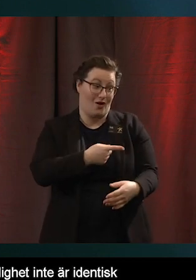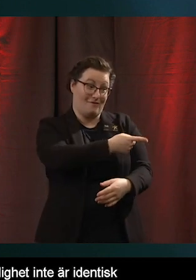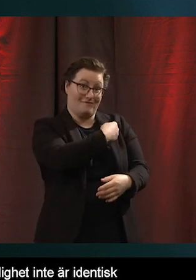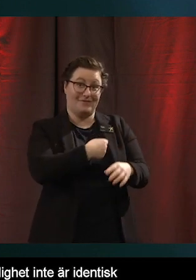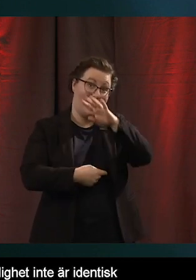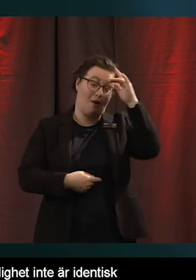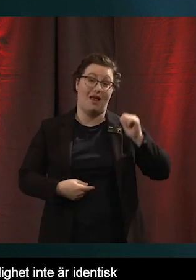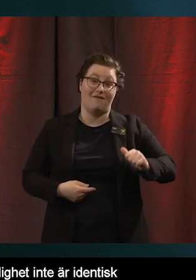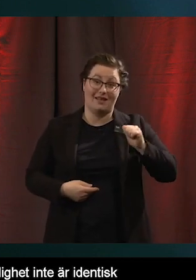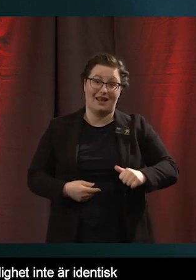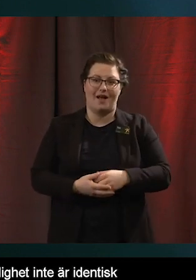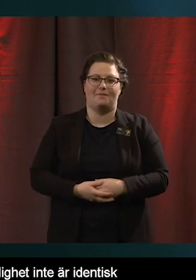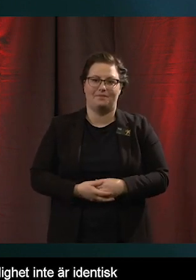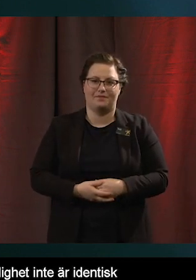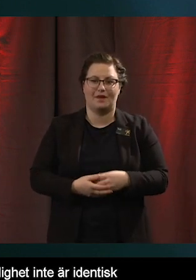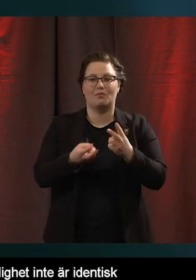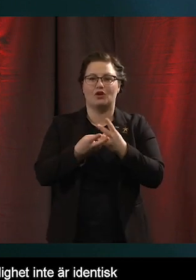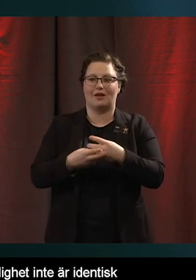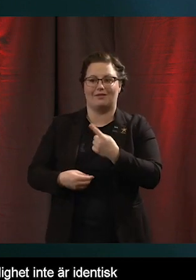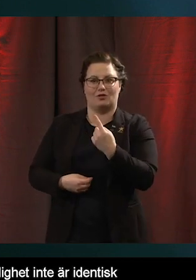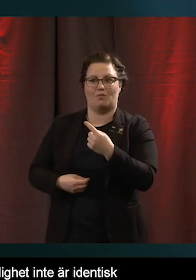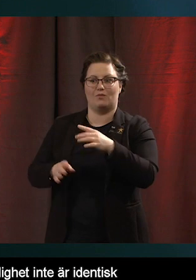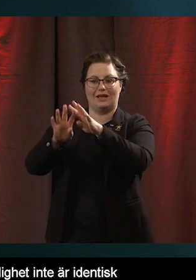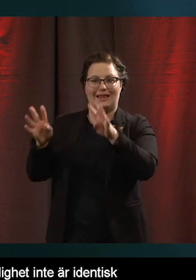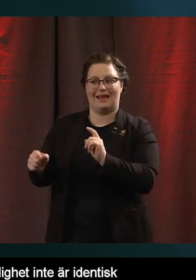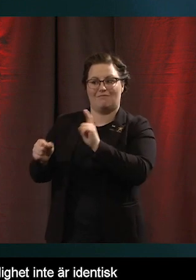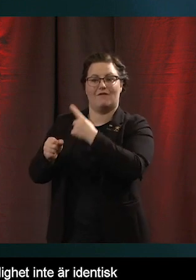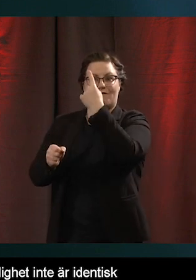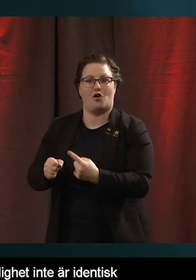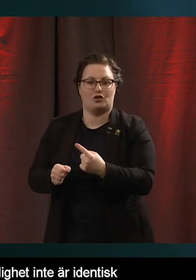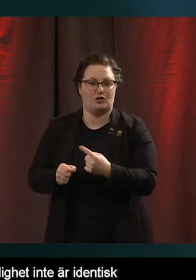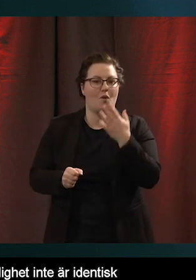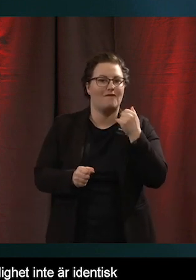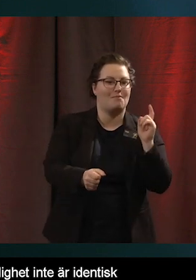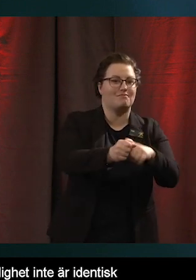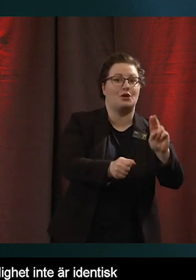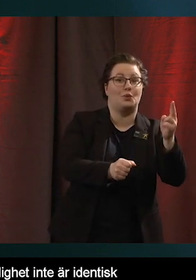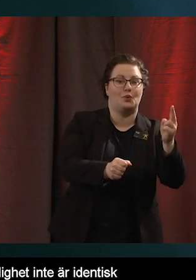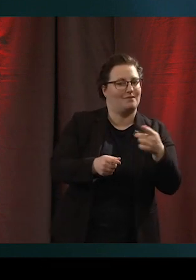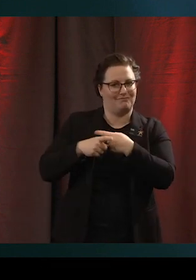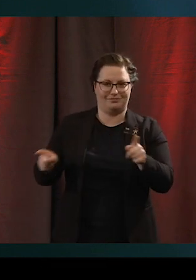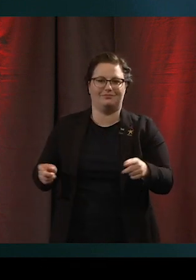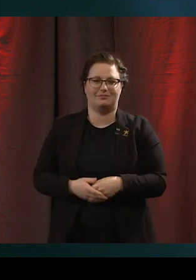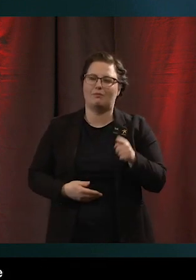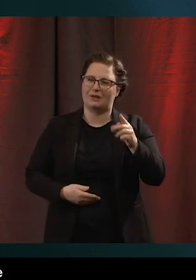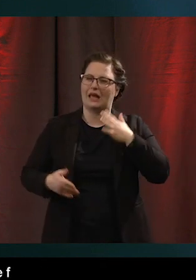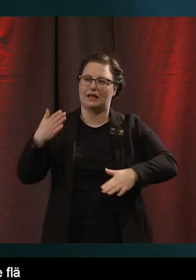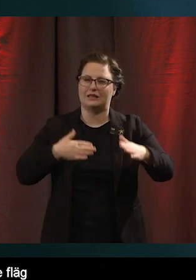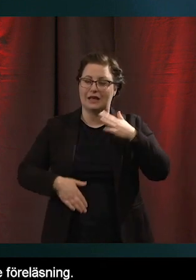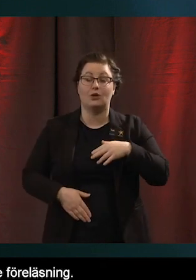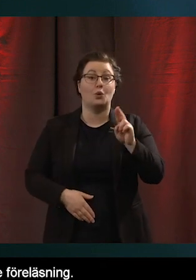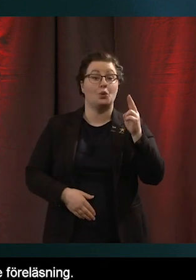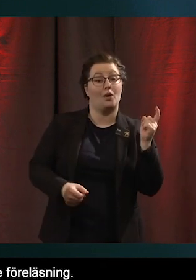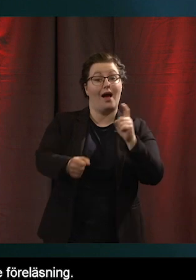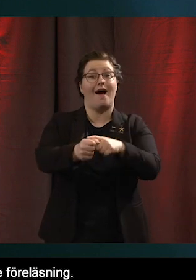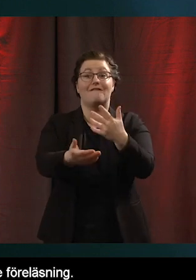skiljer sig alltså från deras som var online först. Och det var ju en väldigt naturlig inledning på den kommande föreläsningen som vi ska höra nu.